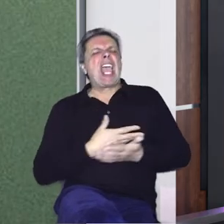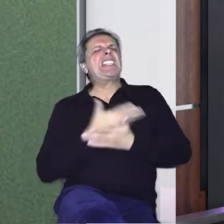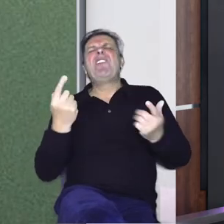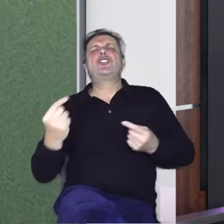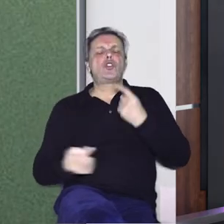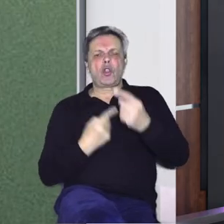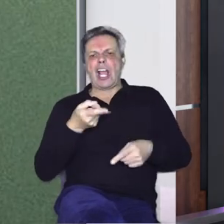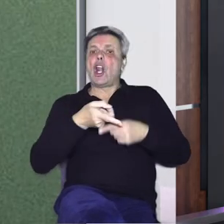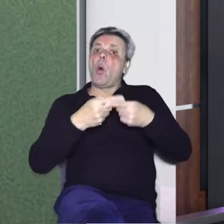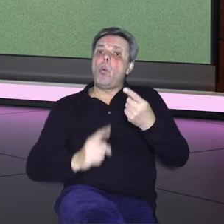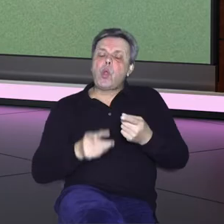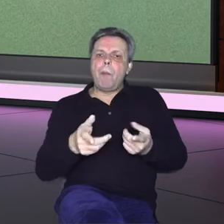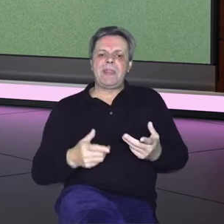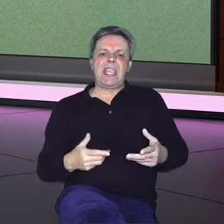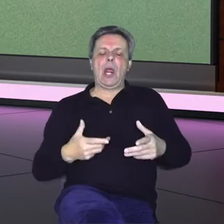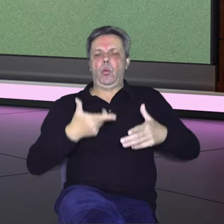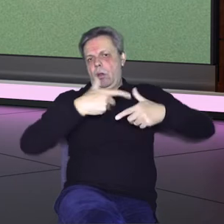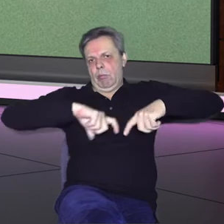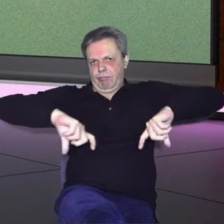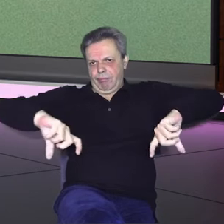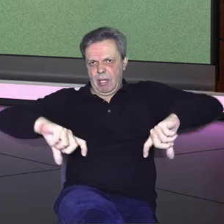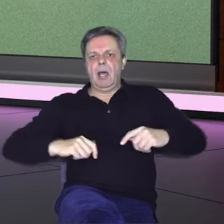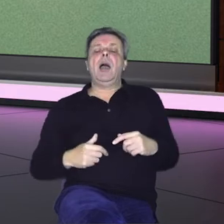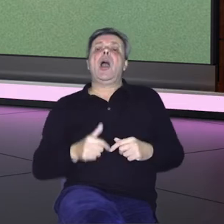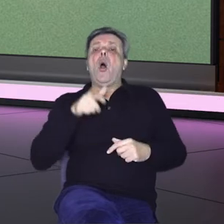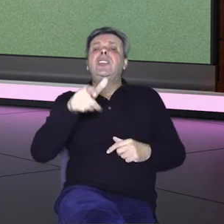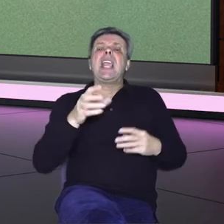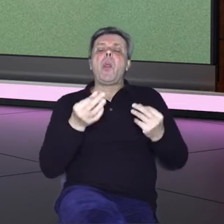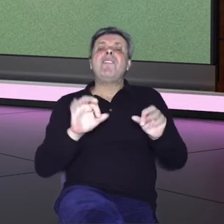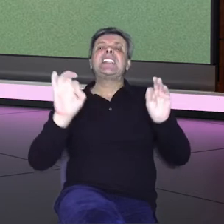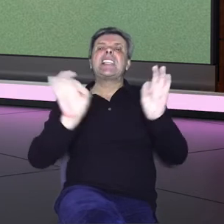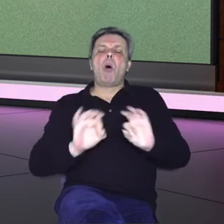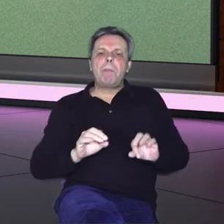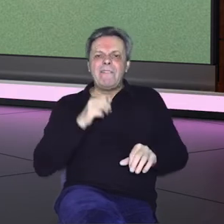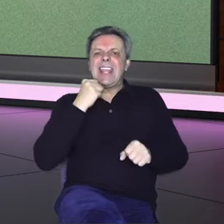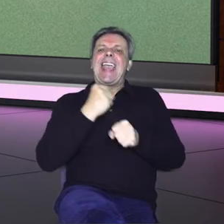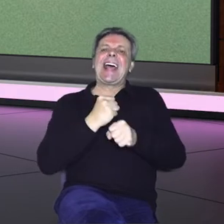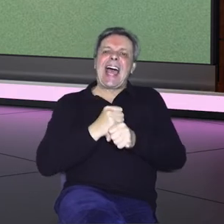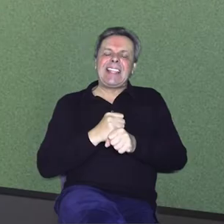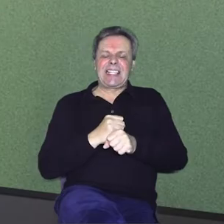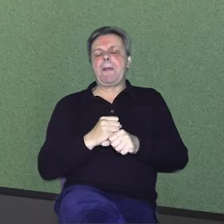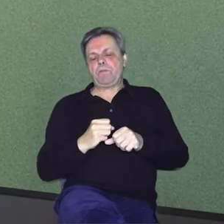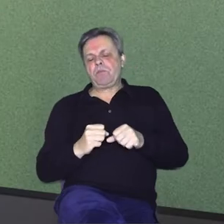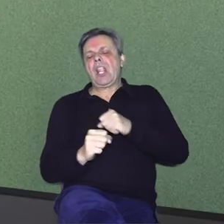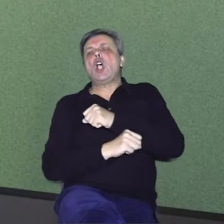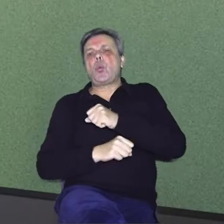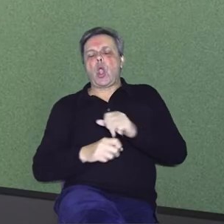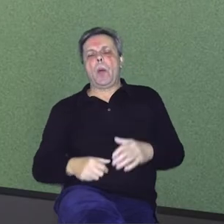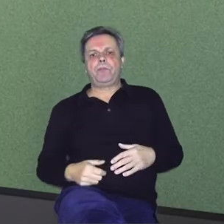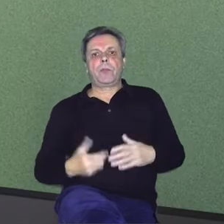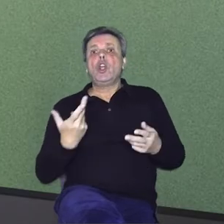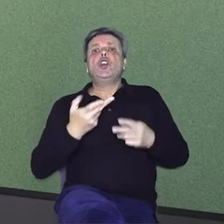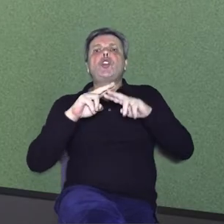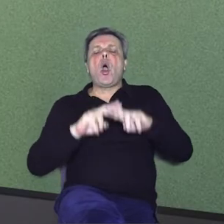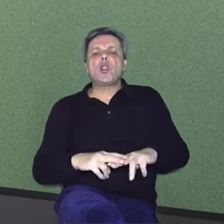događalo u tom dijelu amfiteatra i plus smo od tih novaca upremljili i radijski studio. I što je onda ostalo iza